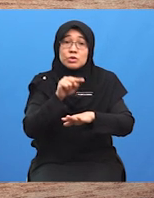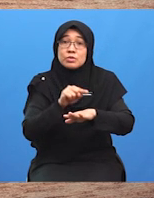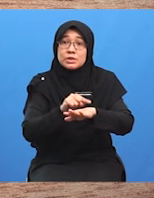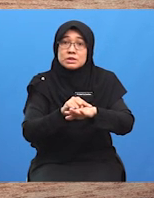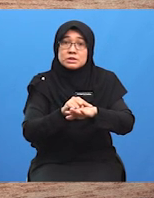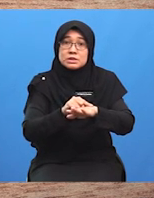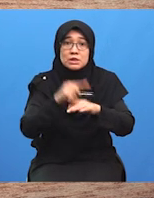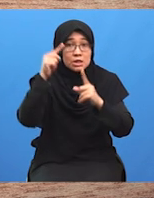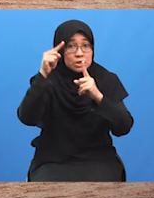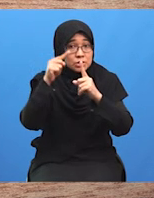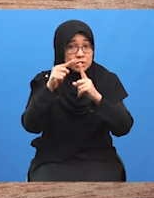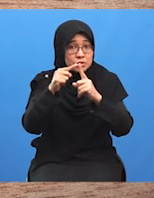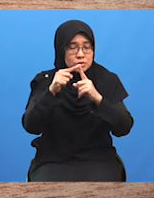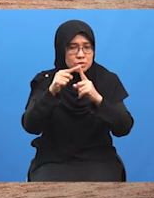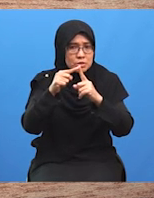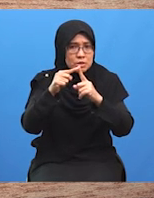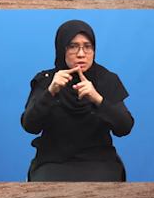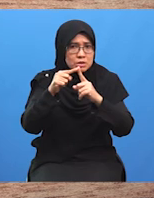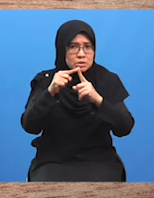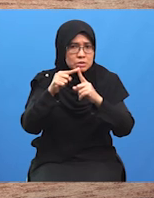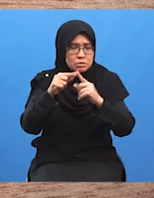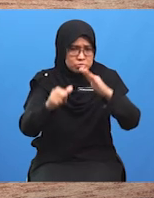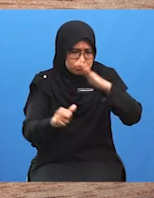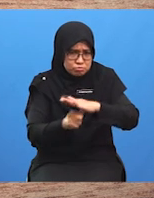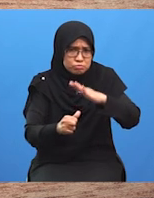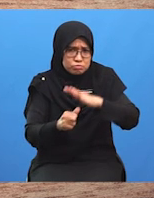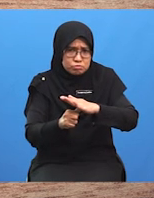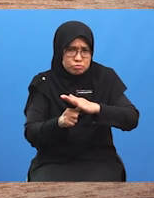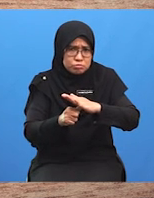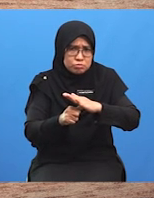tujuan memberi tekanan kepada pihak perunding lain